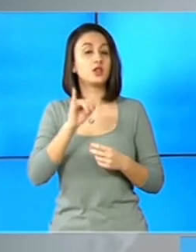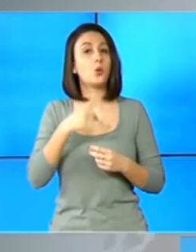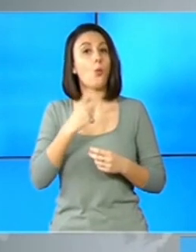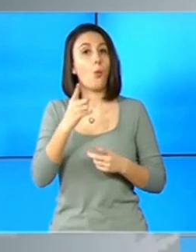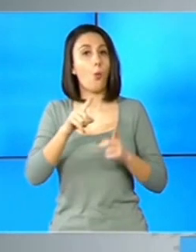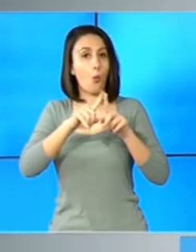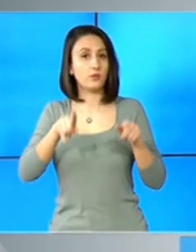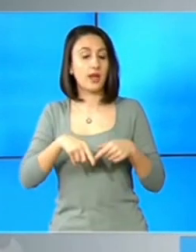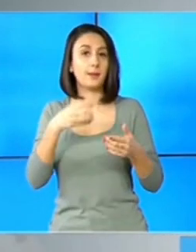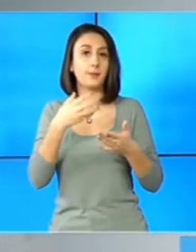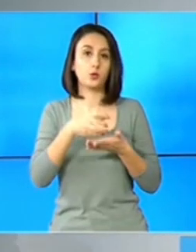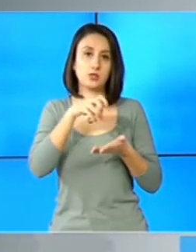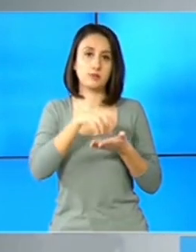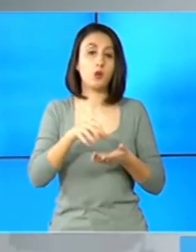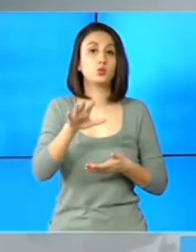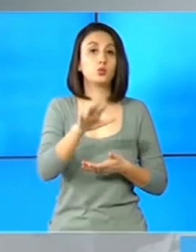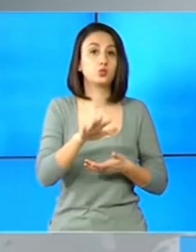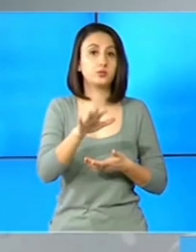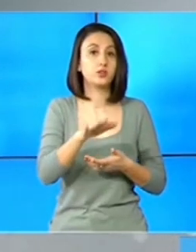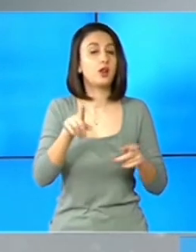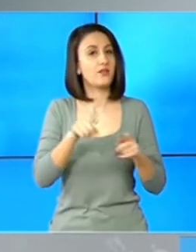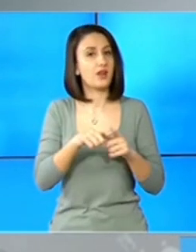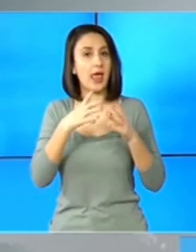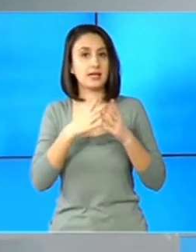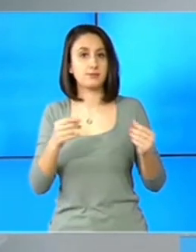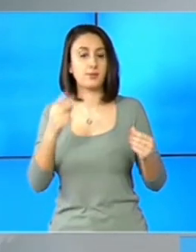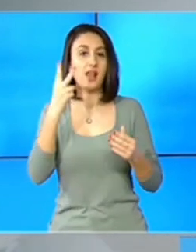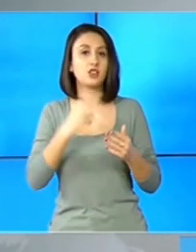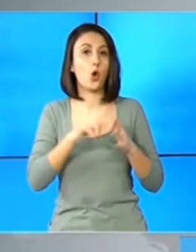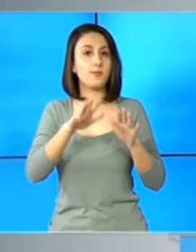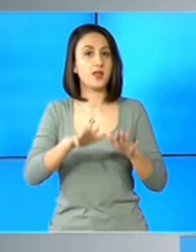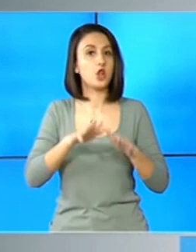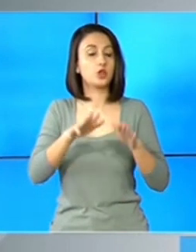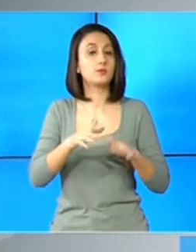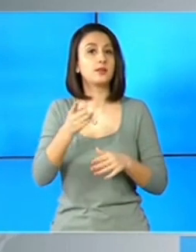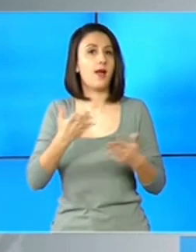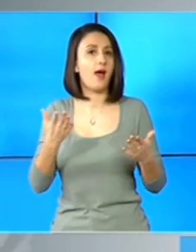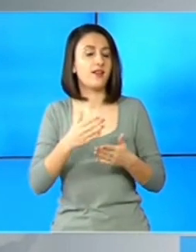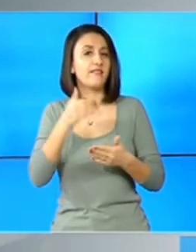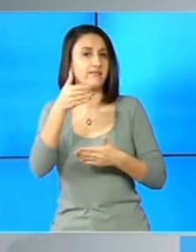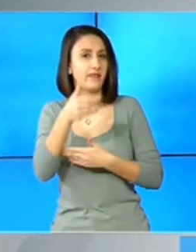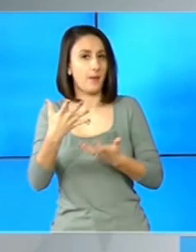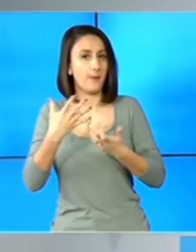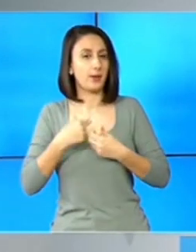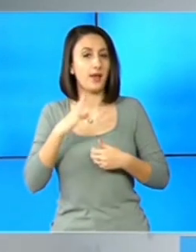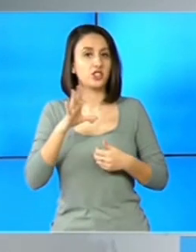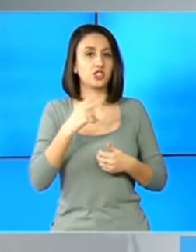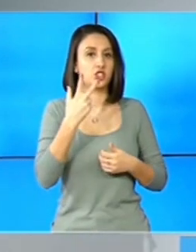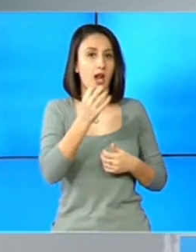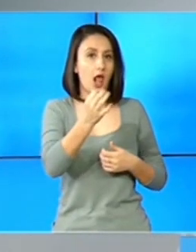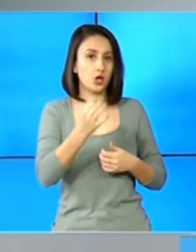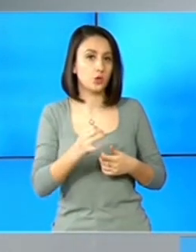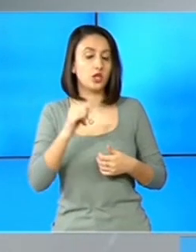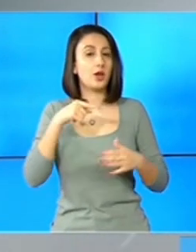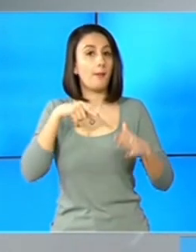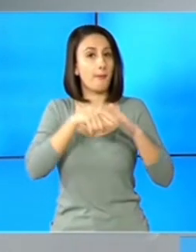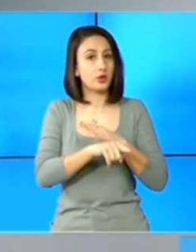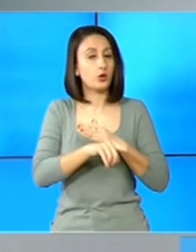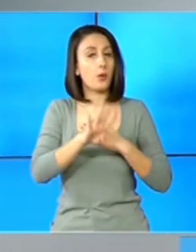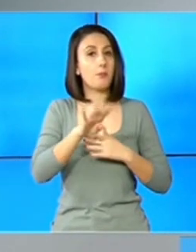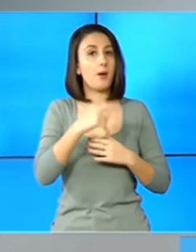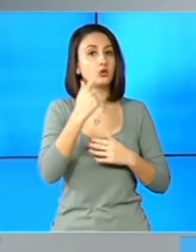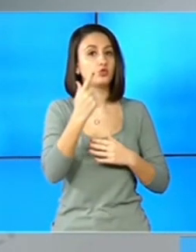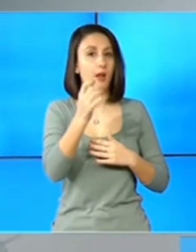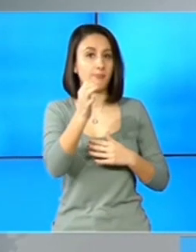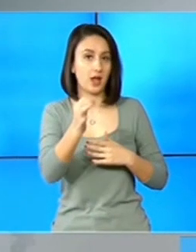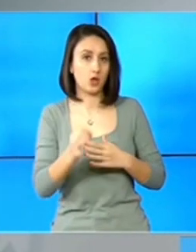un contract pentru spațiile de publicitate, expirat în 2019, din care Sindomet încasa 53%, iar Metrorex doar